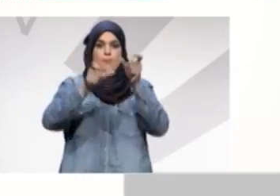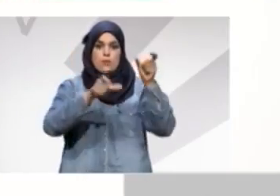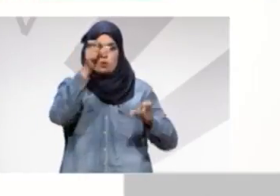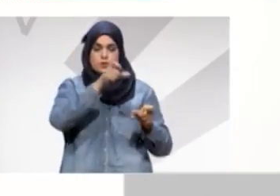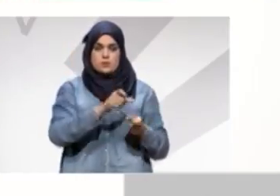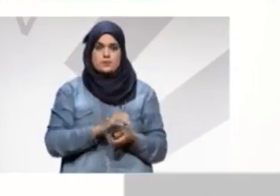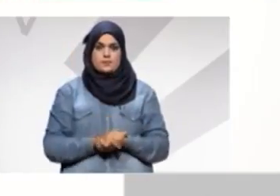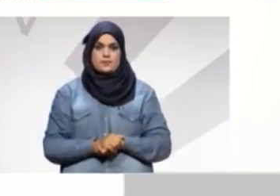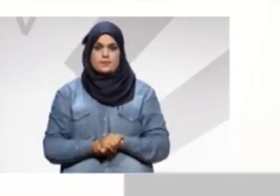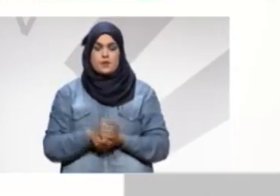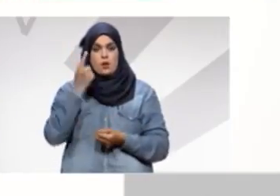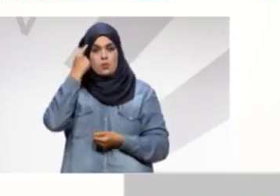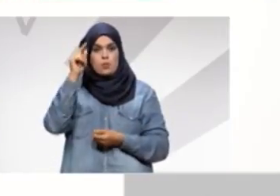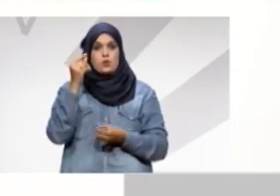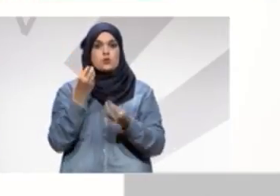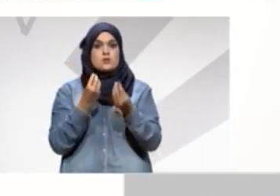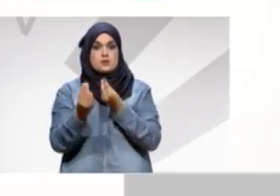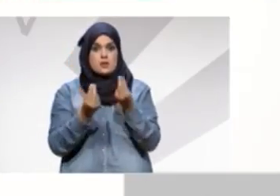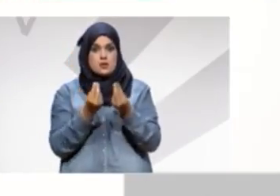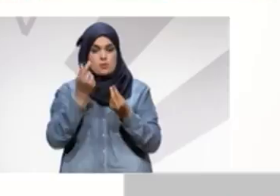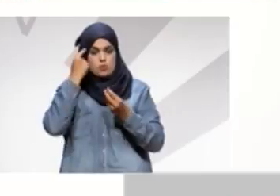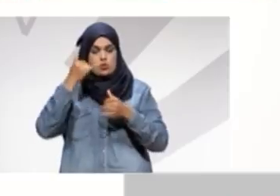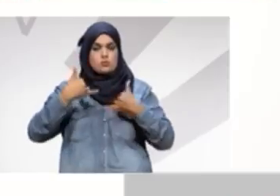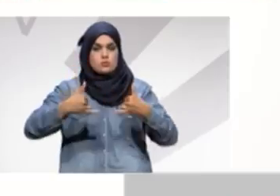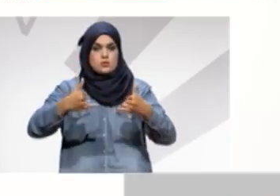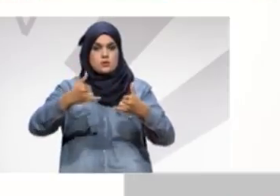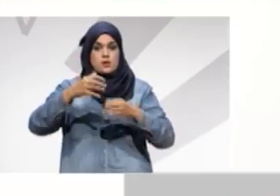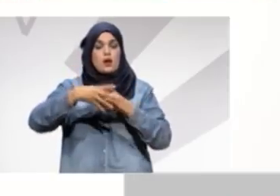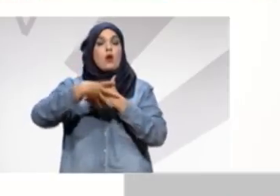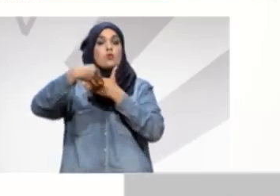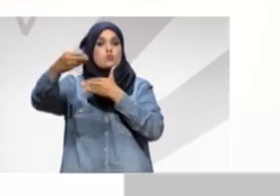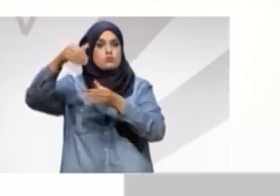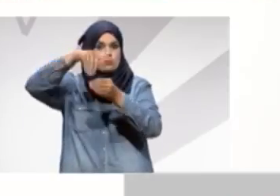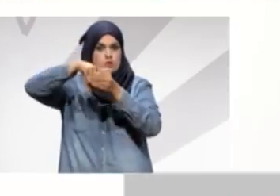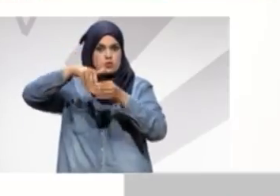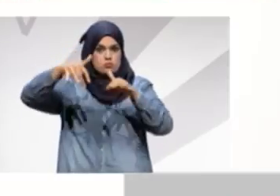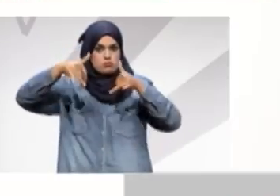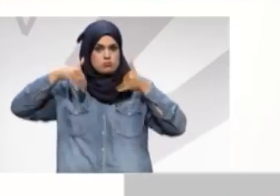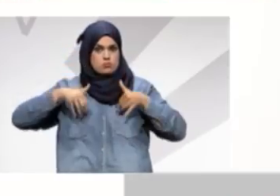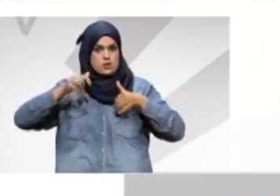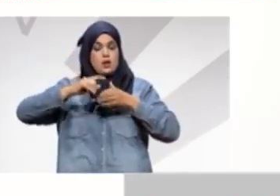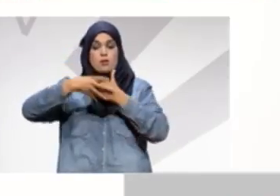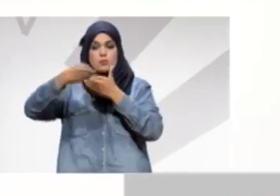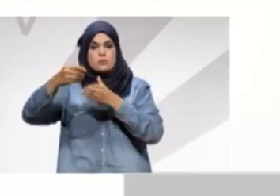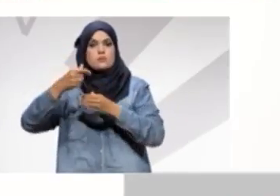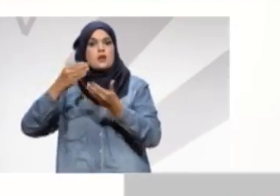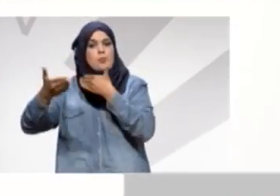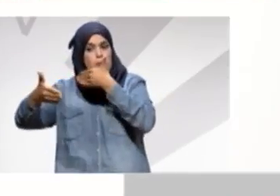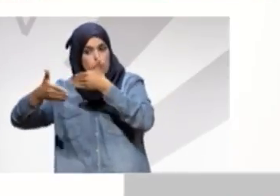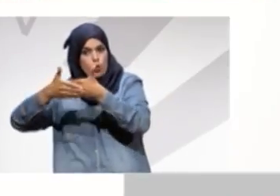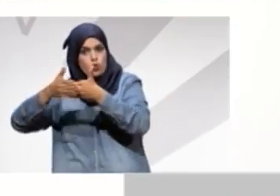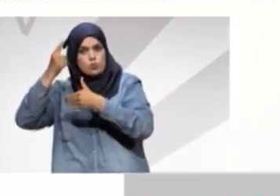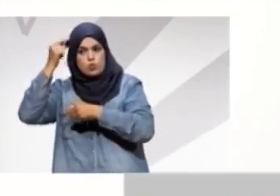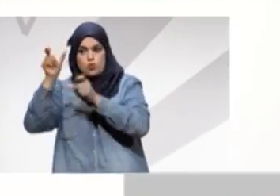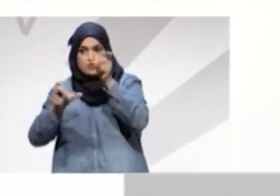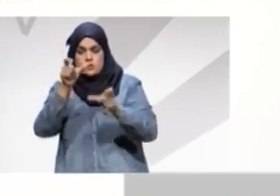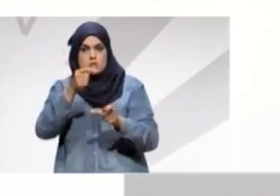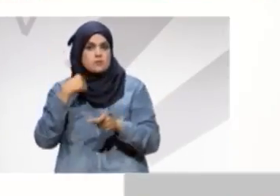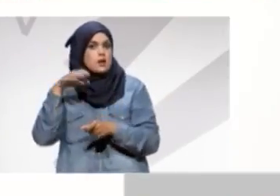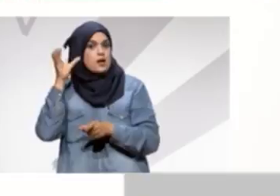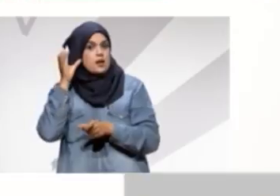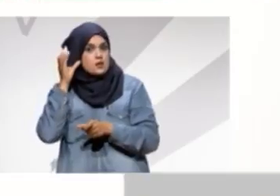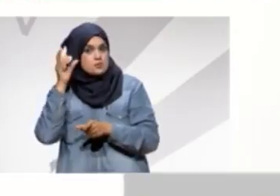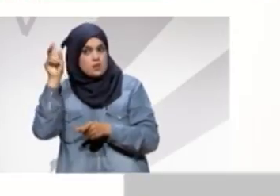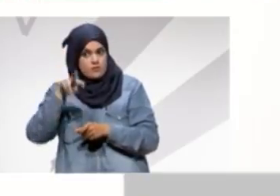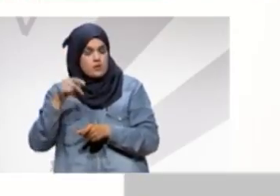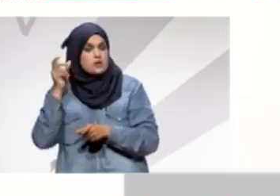وفي الجانب السياسي للنائب أيضا خارج المجلس باش يكون قريب للمواطنين باش يخفيسم على المواطنين بفموا